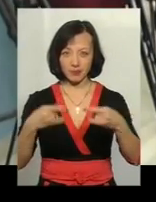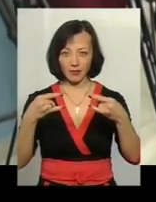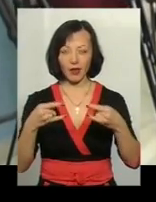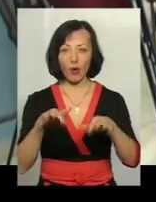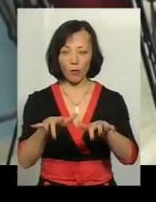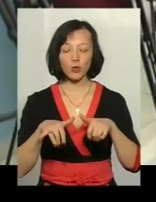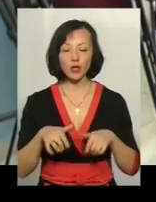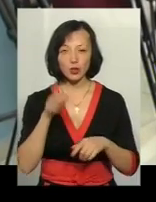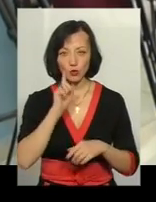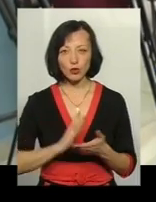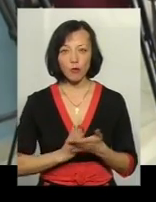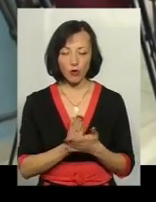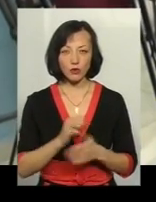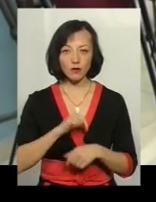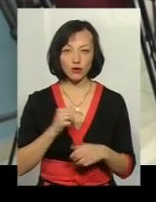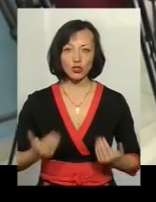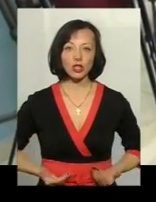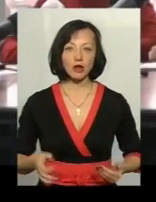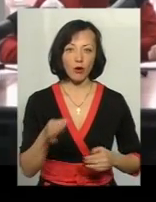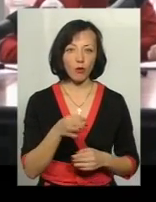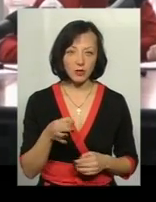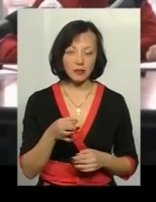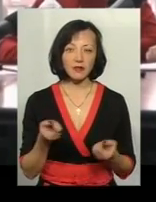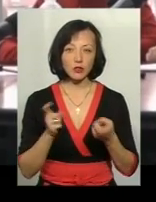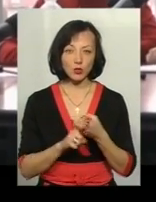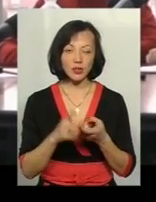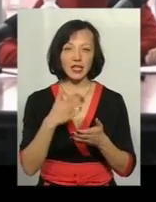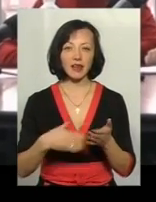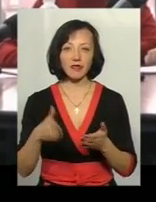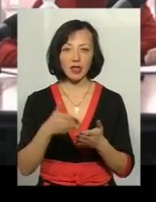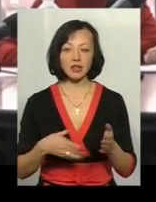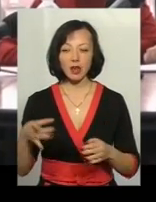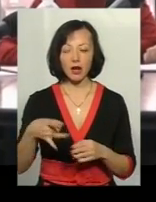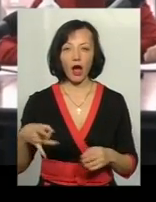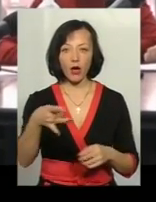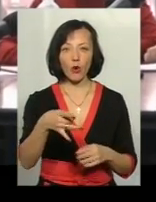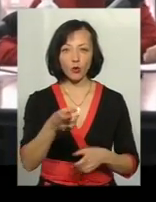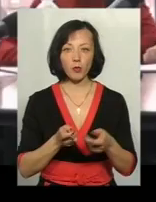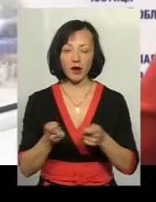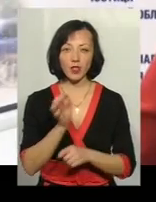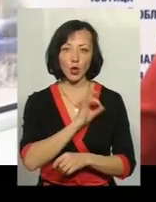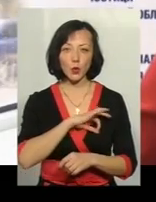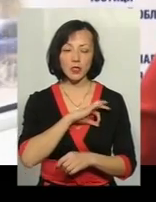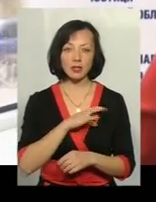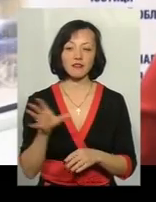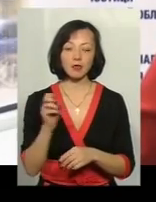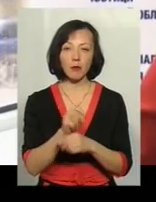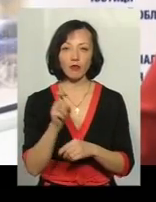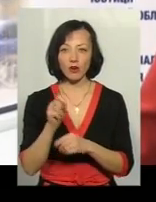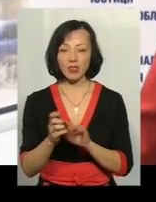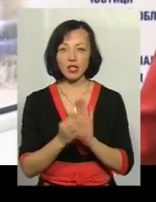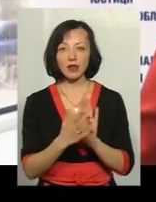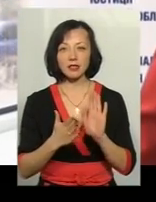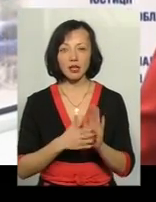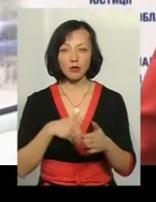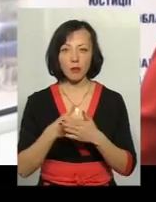Зручність послуги відчують насамперед жителі області, адже в зв'язку із ліквідацією районних управлінь юстиції всі повноваження щодо реєстрації громадських